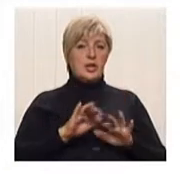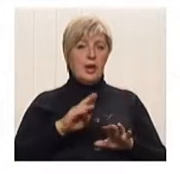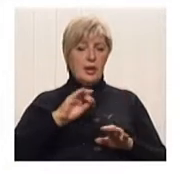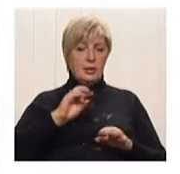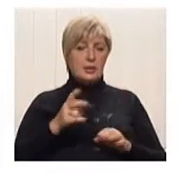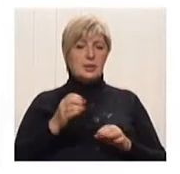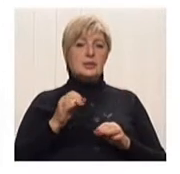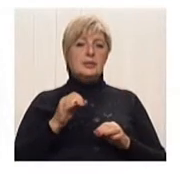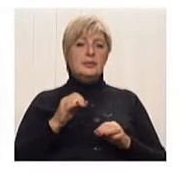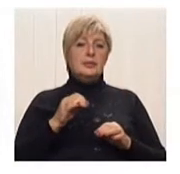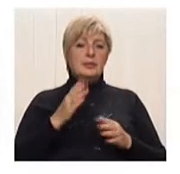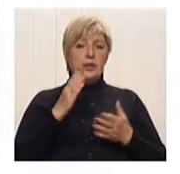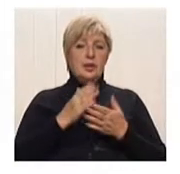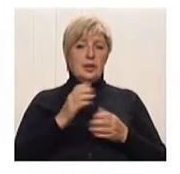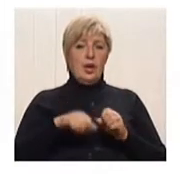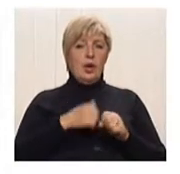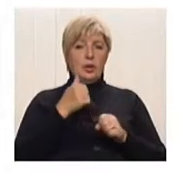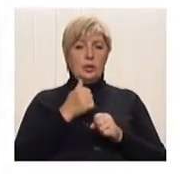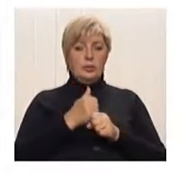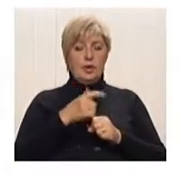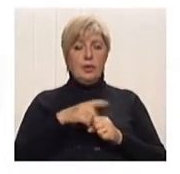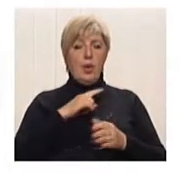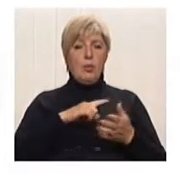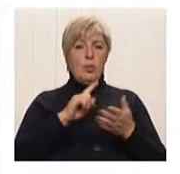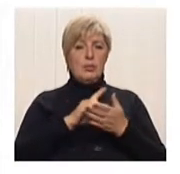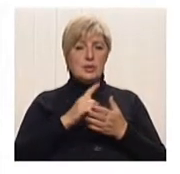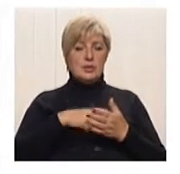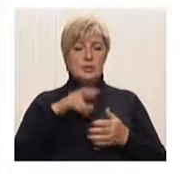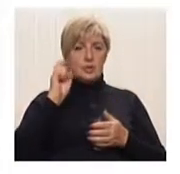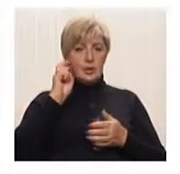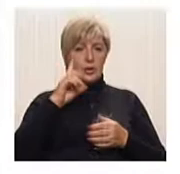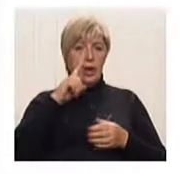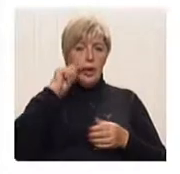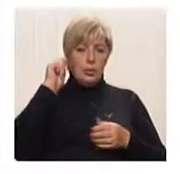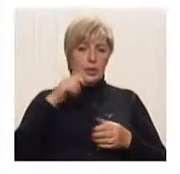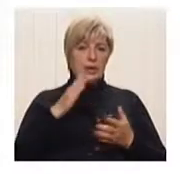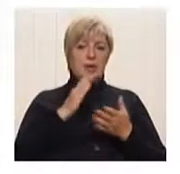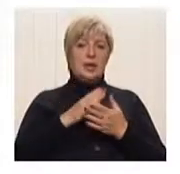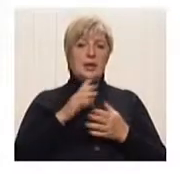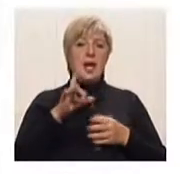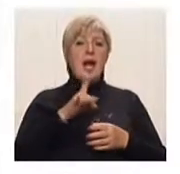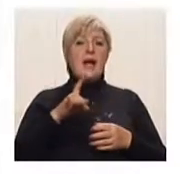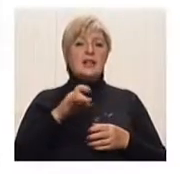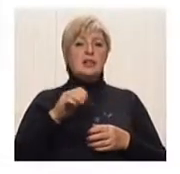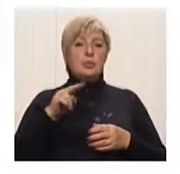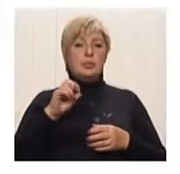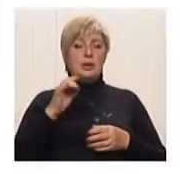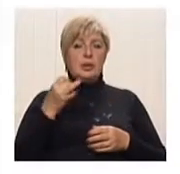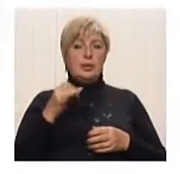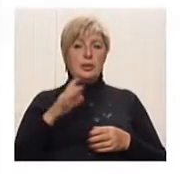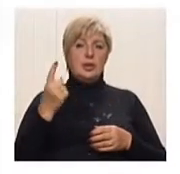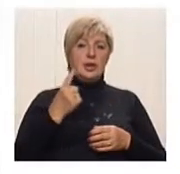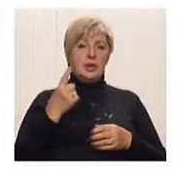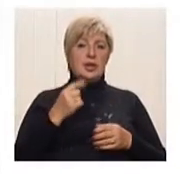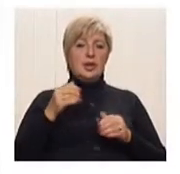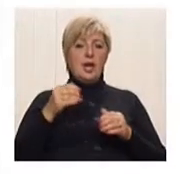прав і свобод людини є головним обов'язком держави. Стаття 5. Україна є республікою. Носієм суверенітету і єдиним джерелом